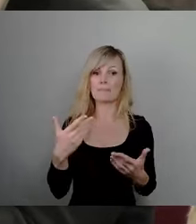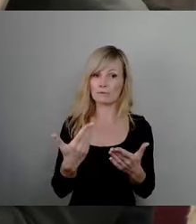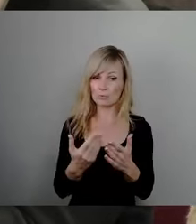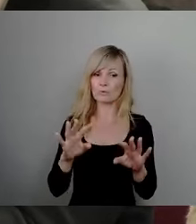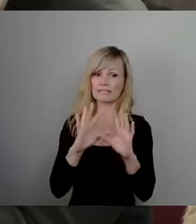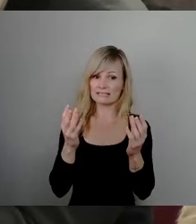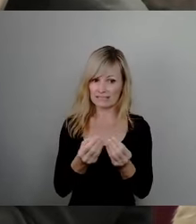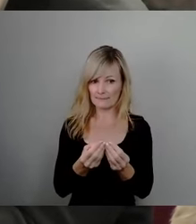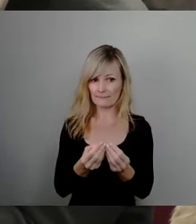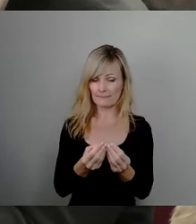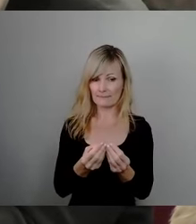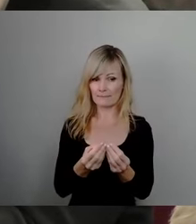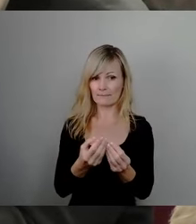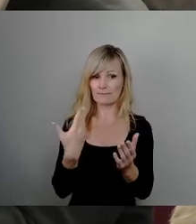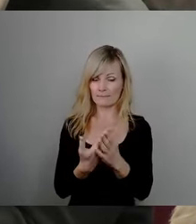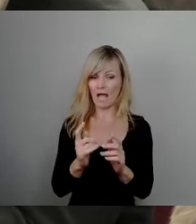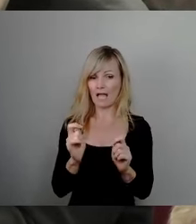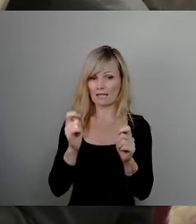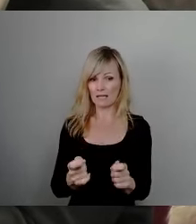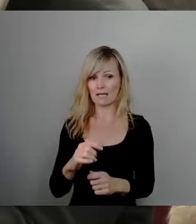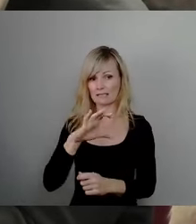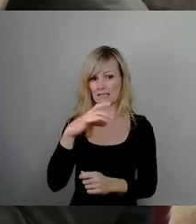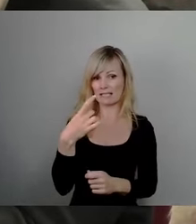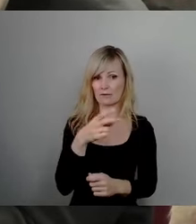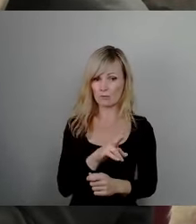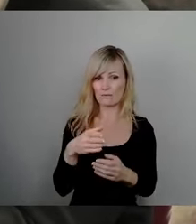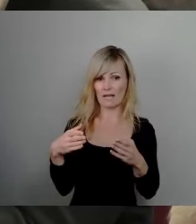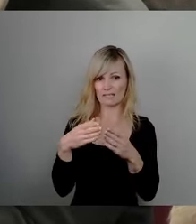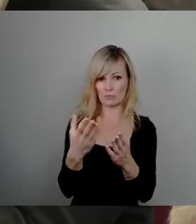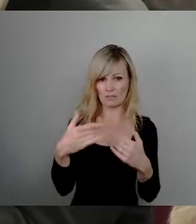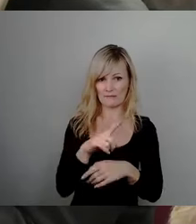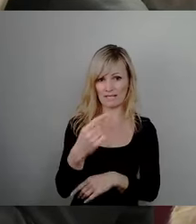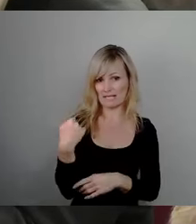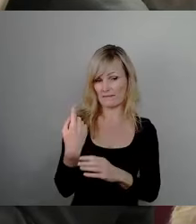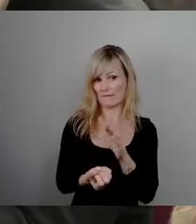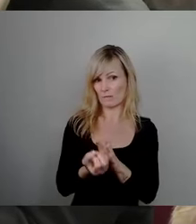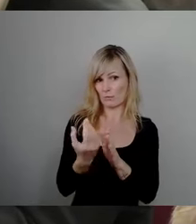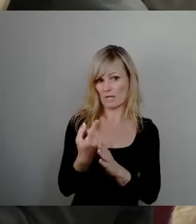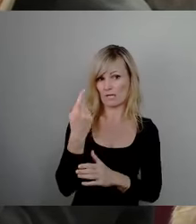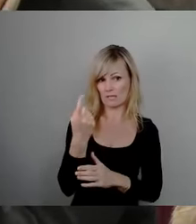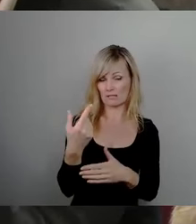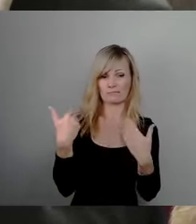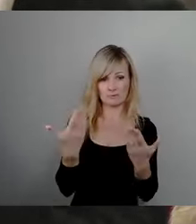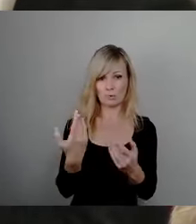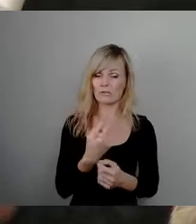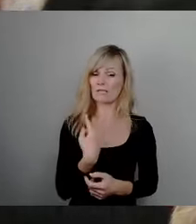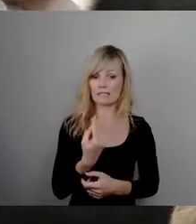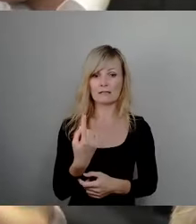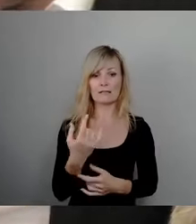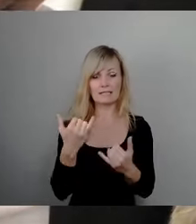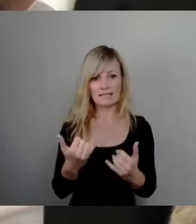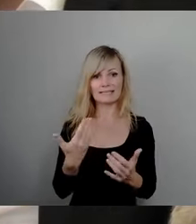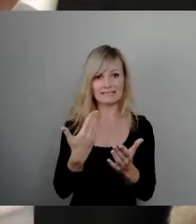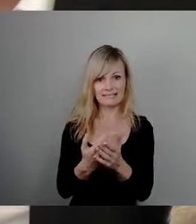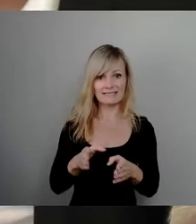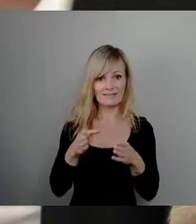ist jetzt der Antrag der CDU-Fraktion gewesen im Frühjahr, soll es nicht dazu führen, dass wir hier über diesen Weg